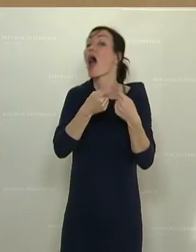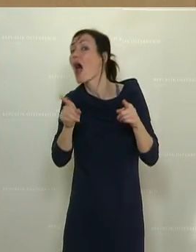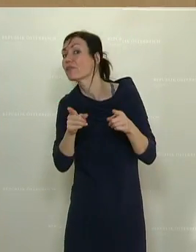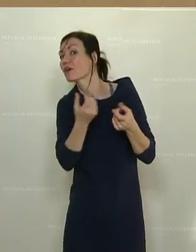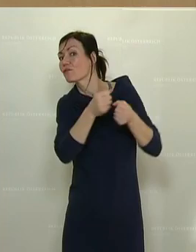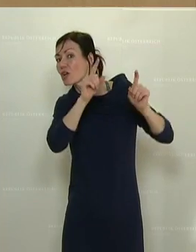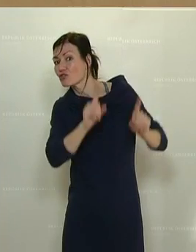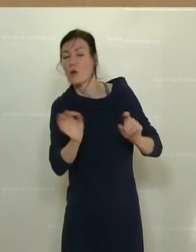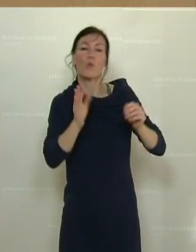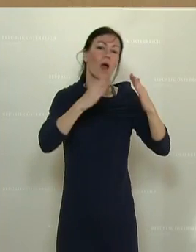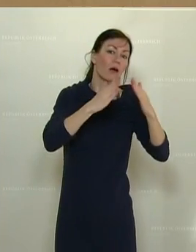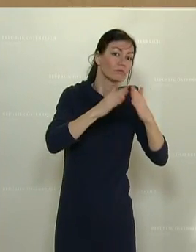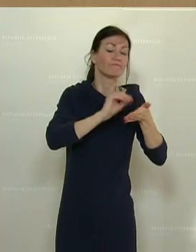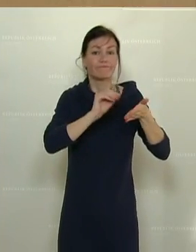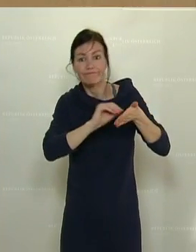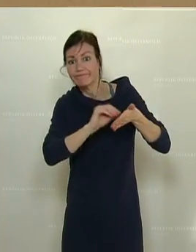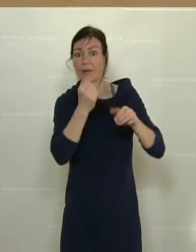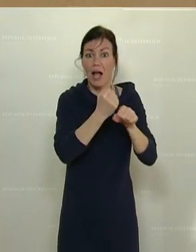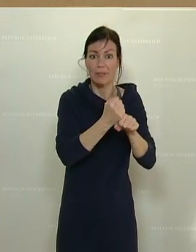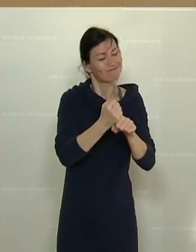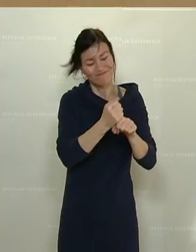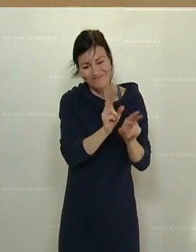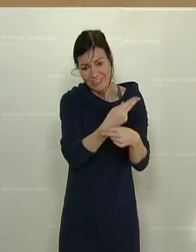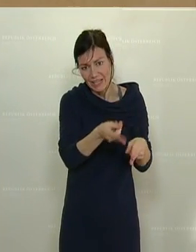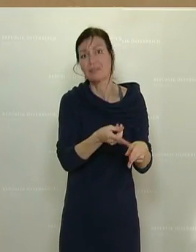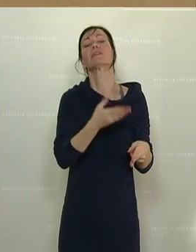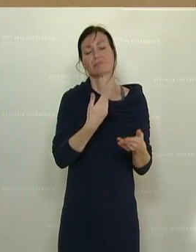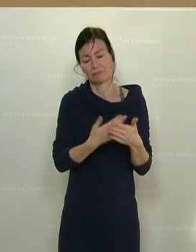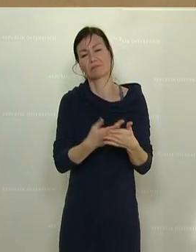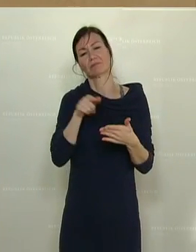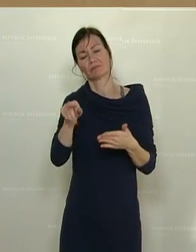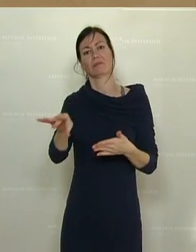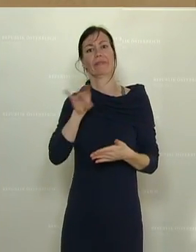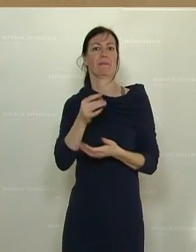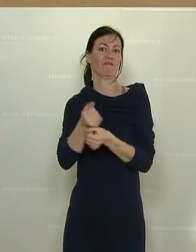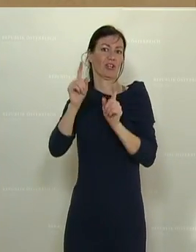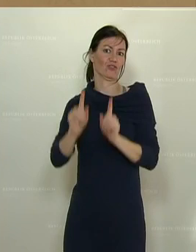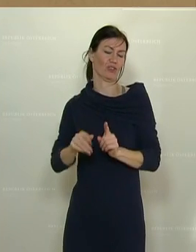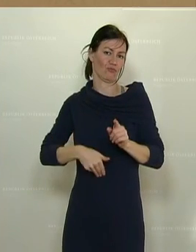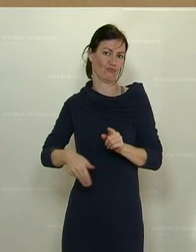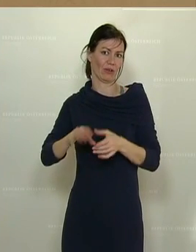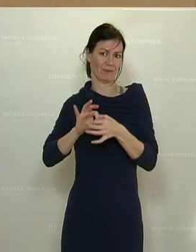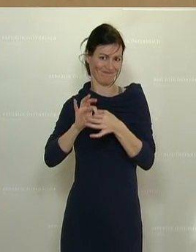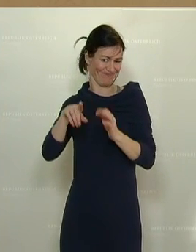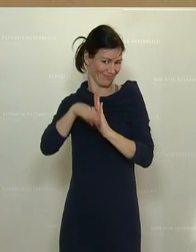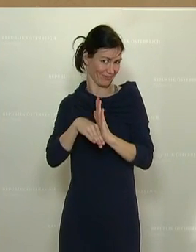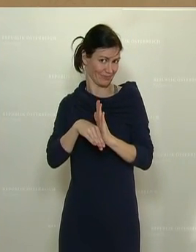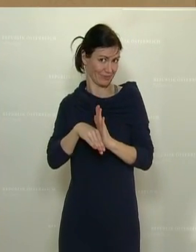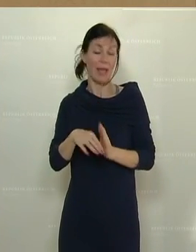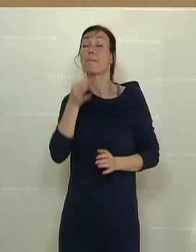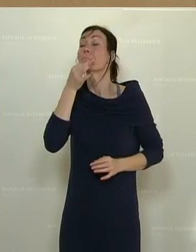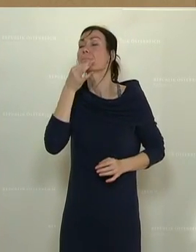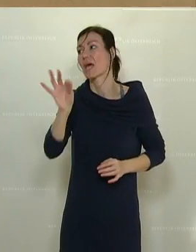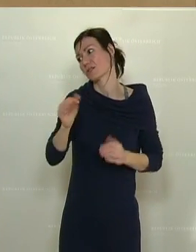Homeoffice oder dergleichen nicht greifen. Nach wie vor ist der beste Schutz gegen das Virus einhalten